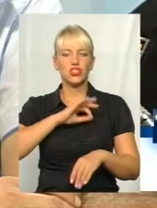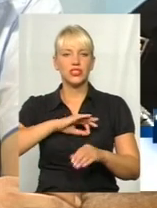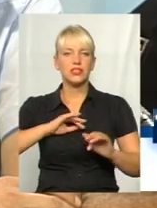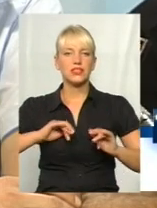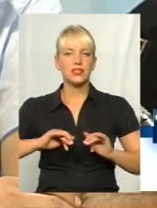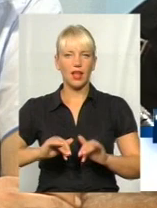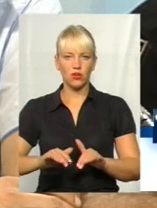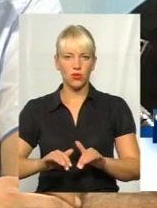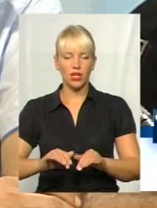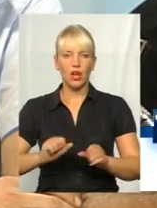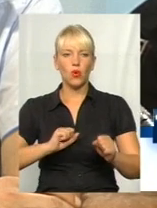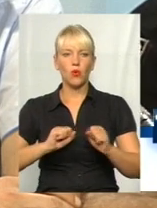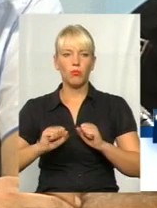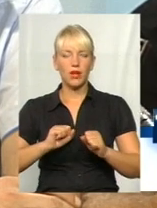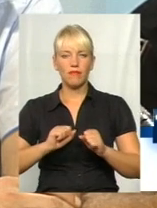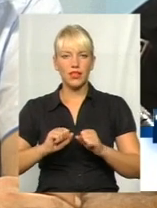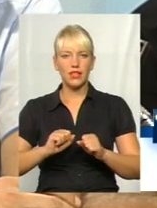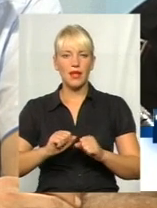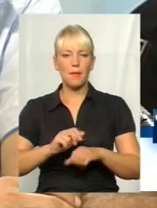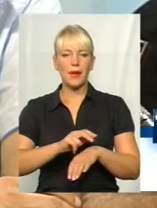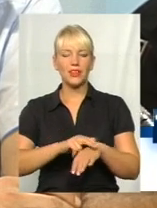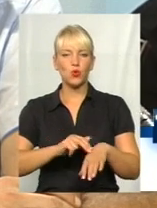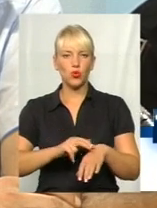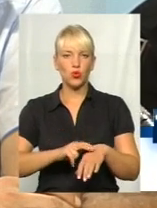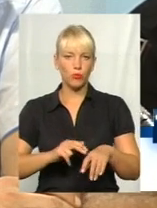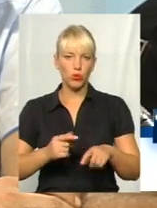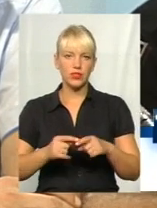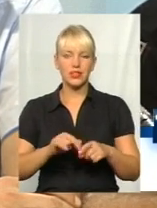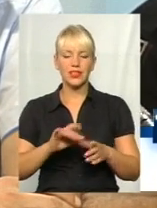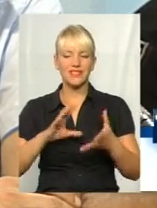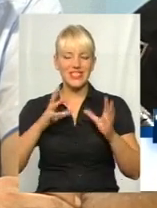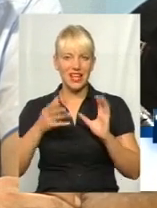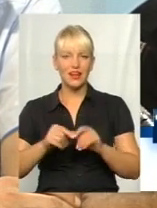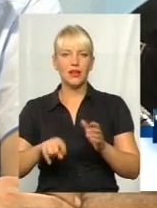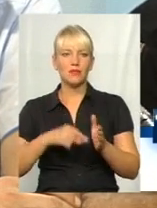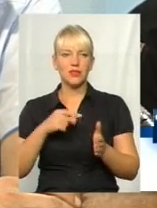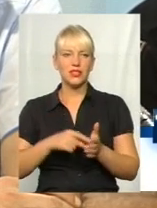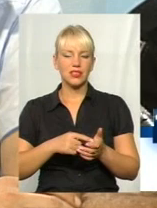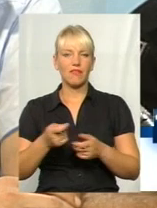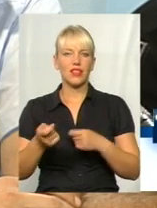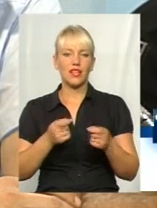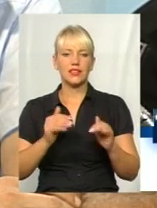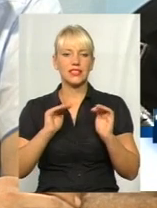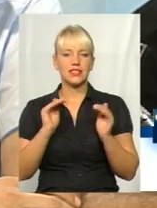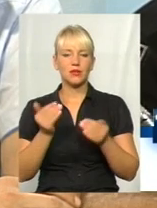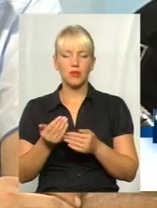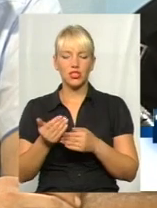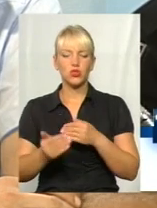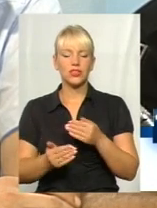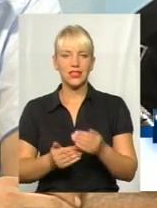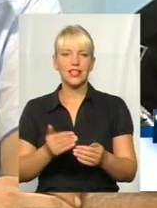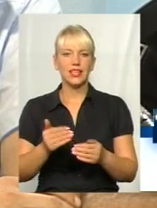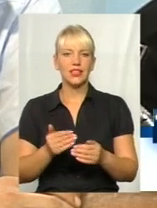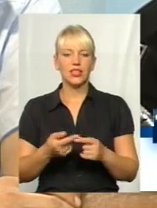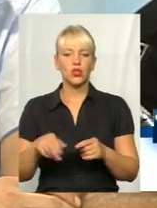управлінням патрульною поліцією та взагалі міською владою зменшують тенденцію до кількості